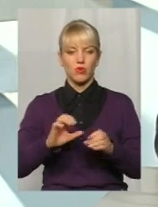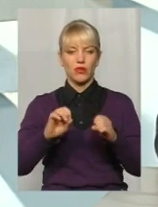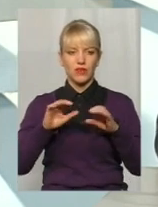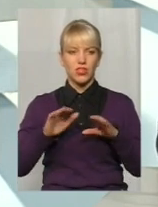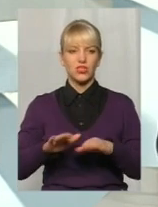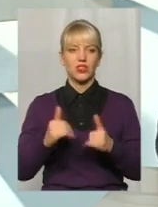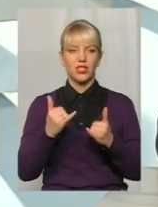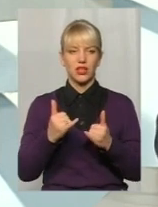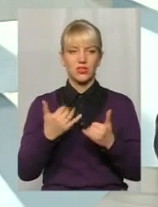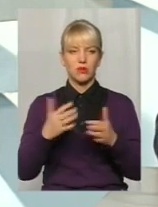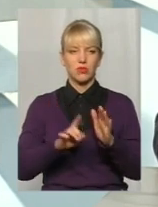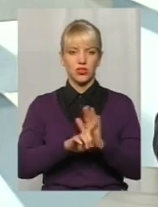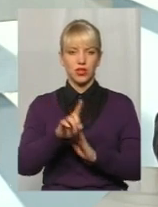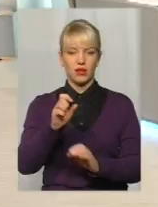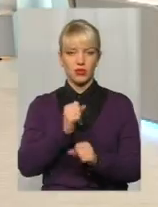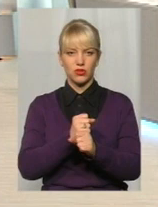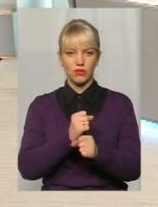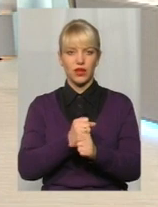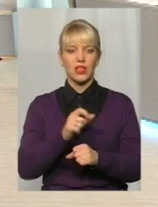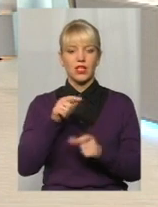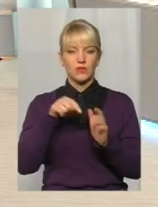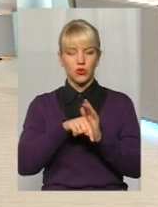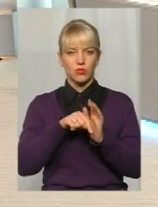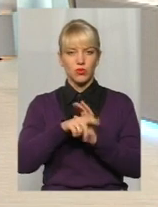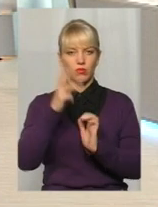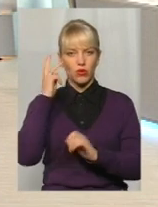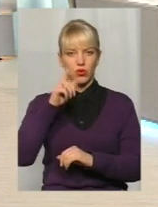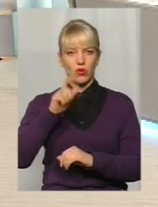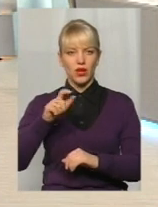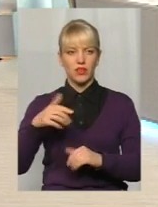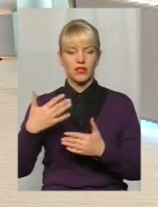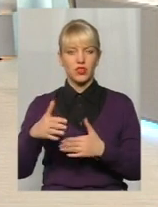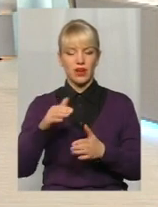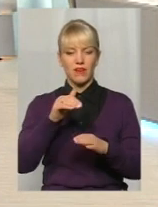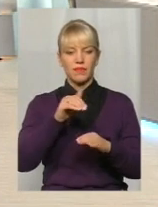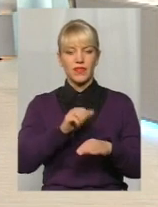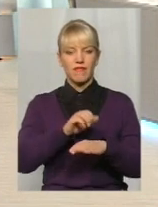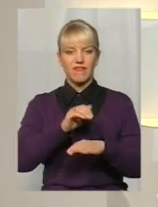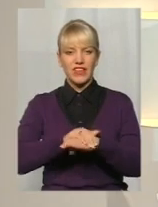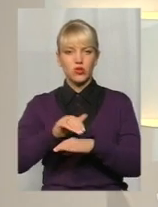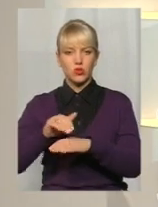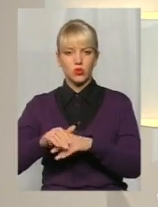починає працювати. Тобто, подолян вже фіксують тих,